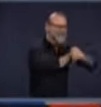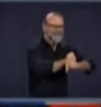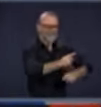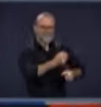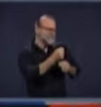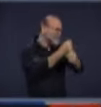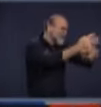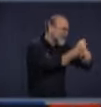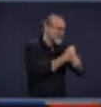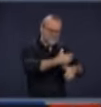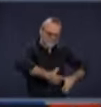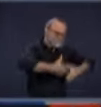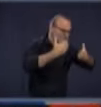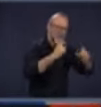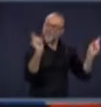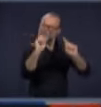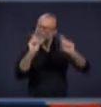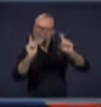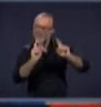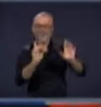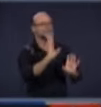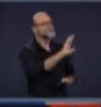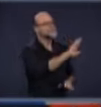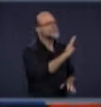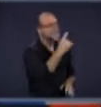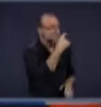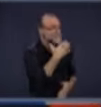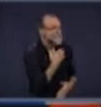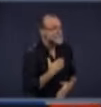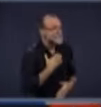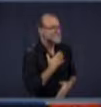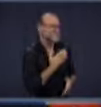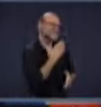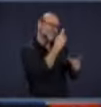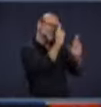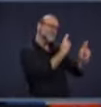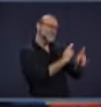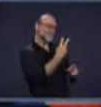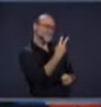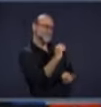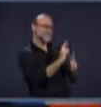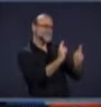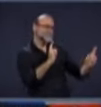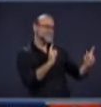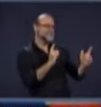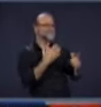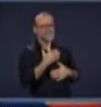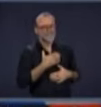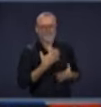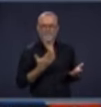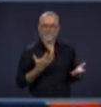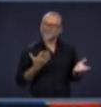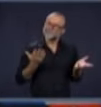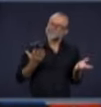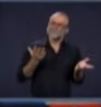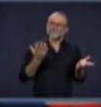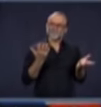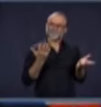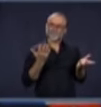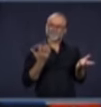une fois, sans aucune agressivité, mais de demander pourriez-vous respecter les deux mètres.